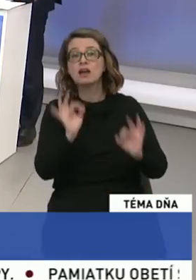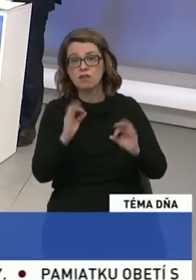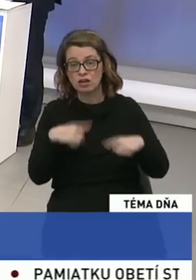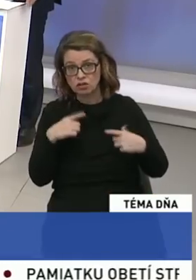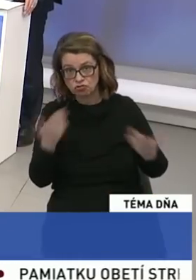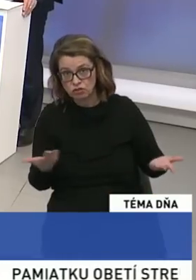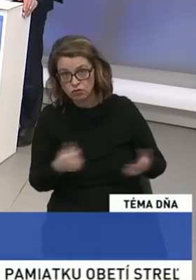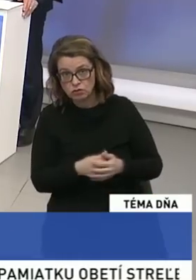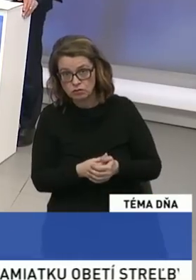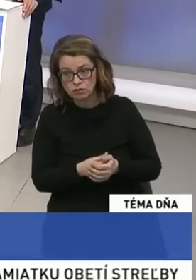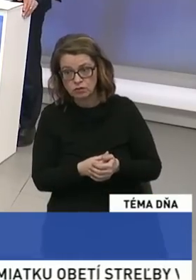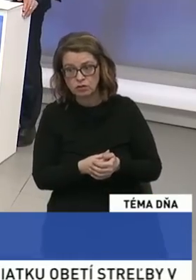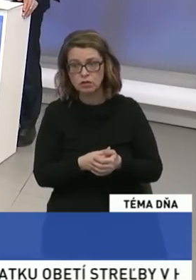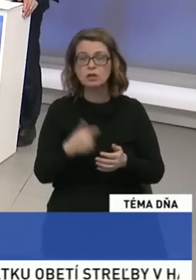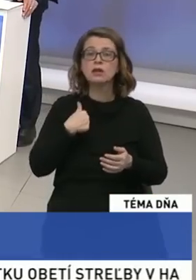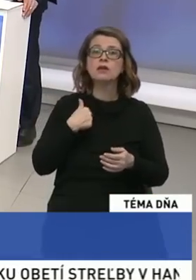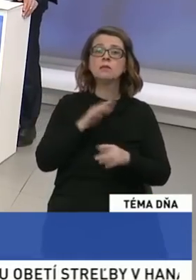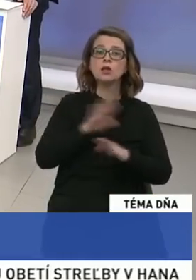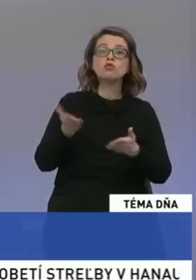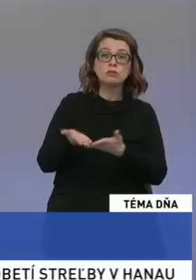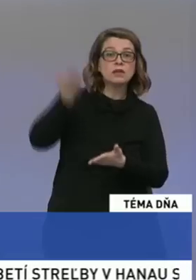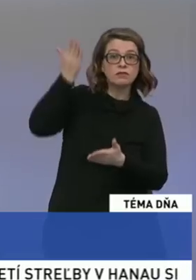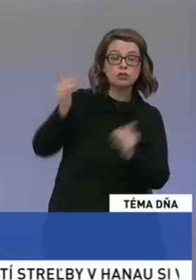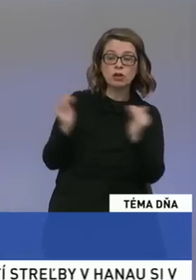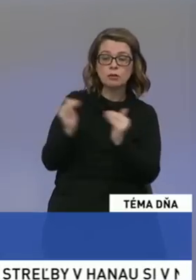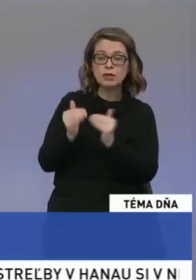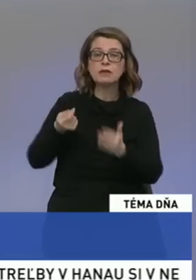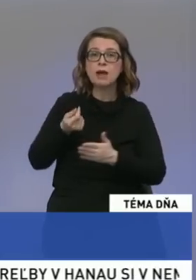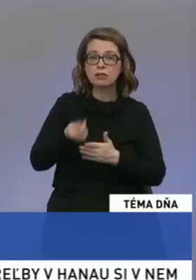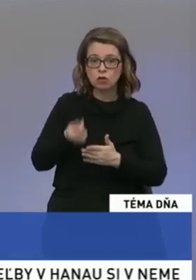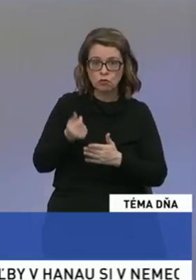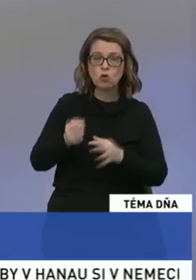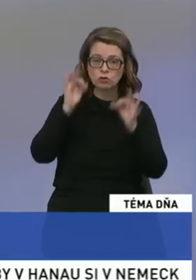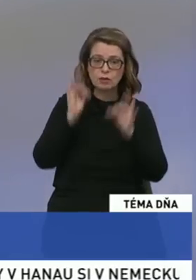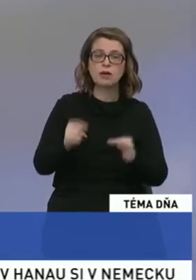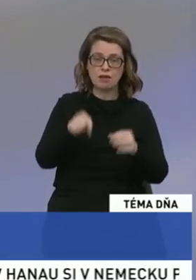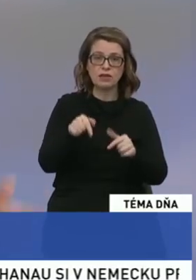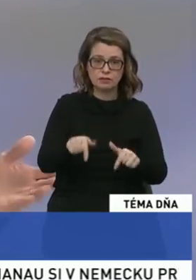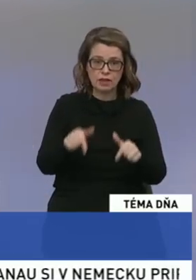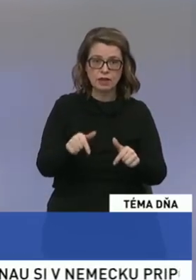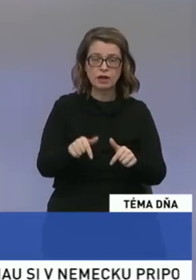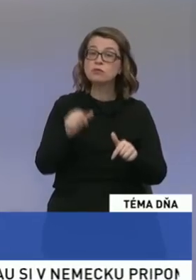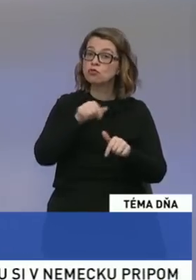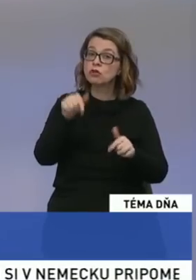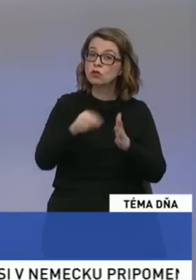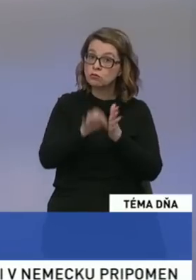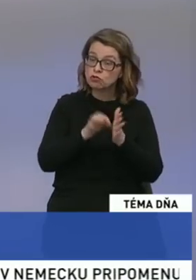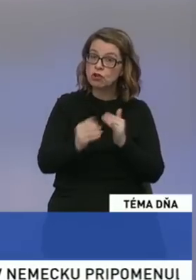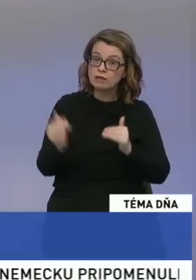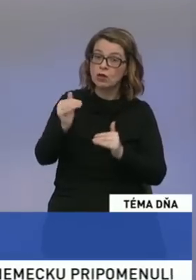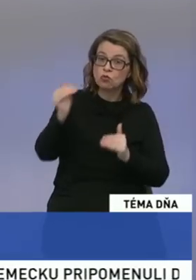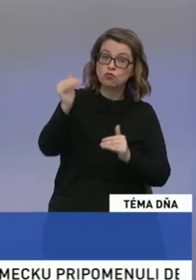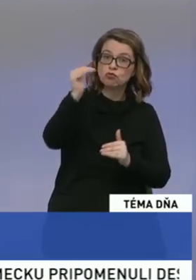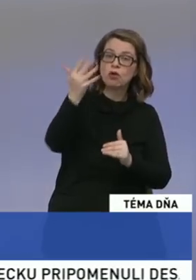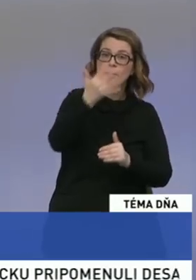Niečom asi ušlo, pretože sme zvýšili tie minimálne dôchodky práve za vere volebného obdobia a už v tomto čase nabiehajú o